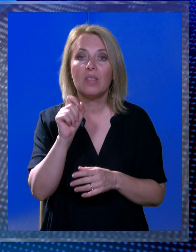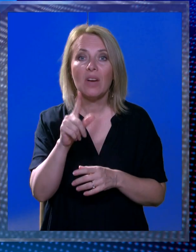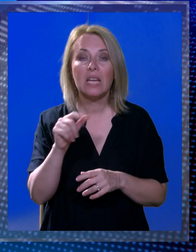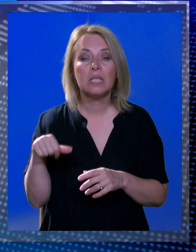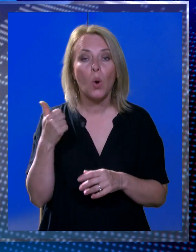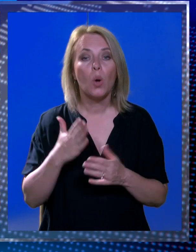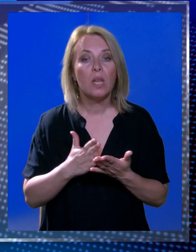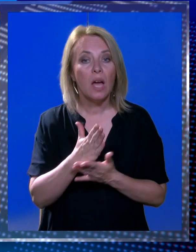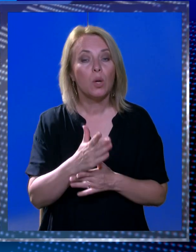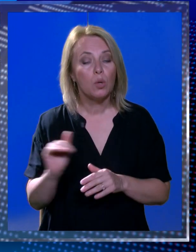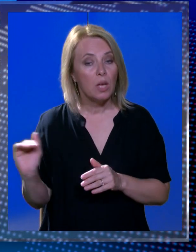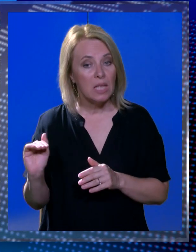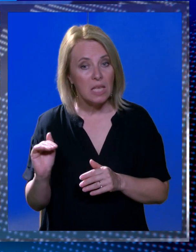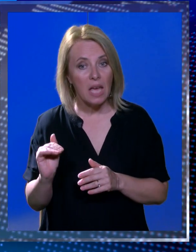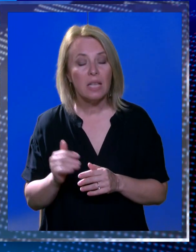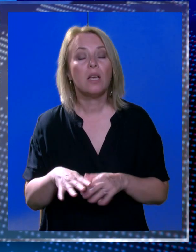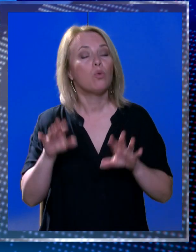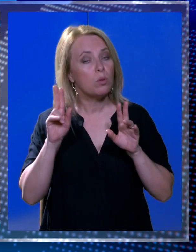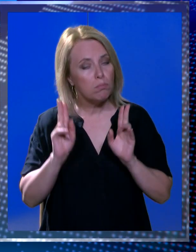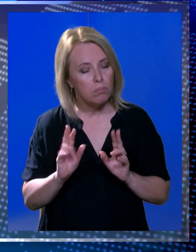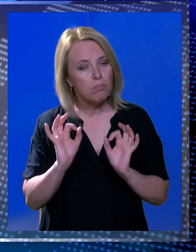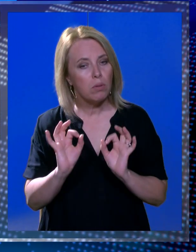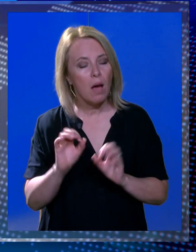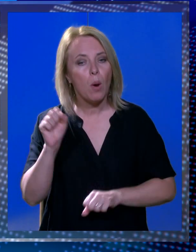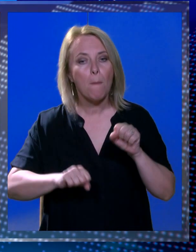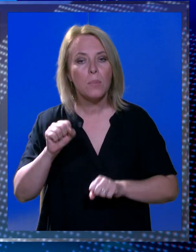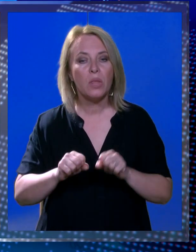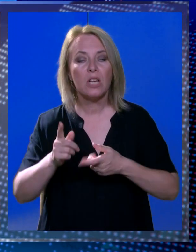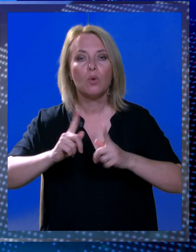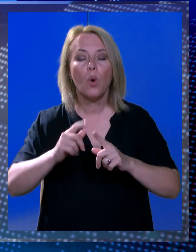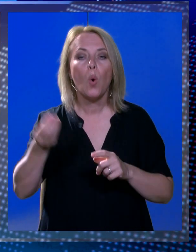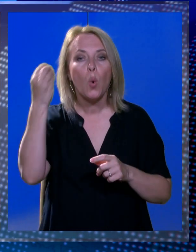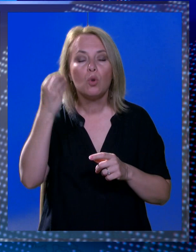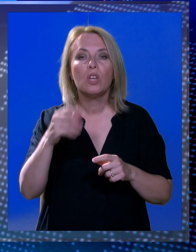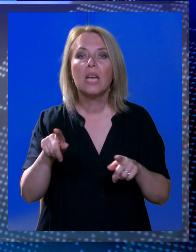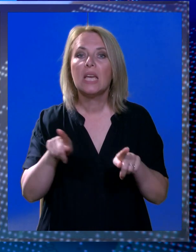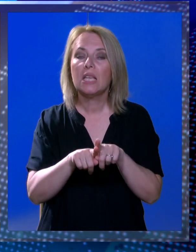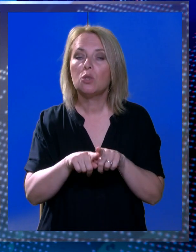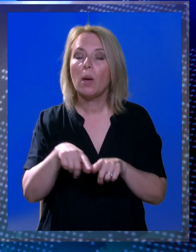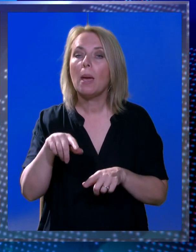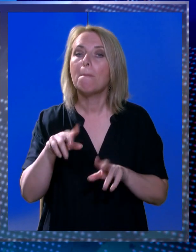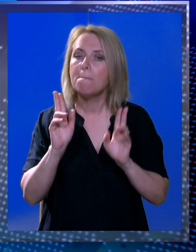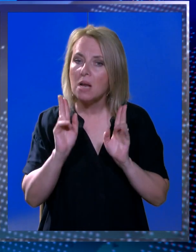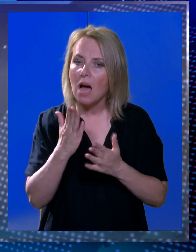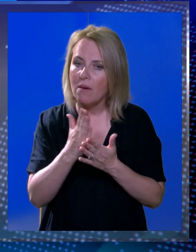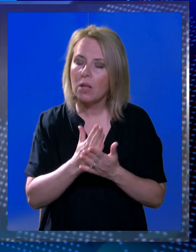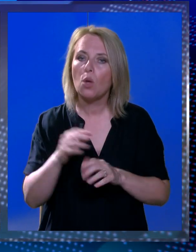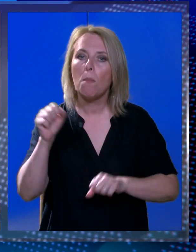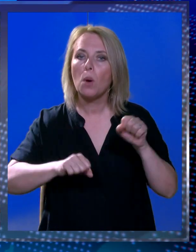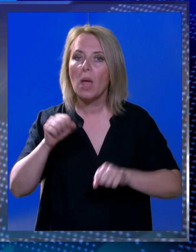već 12 godina kroz koju djeca uz pravilno ponašanje u prometu uče i pravilno ponašanje u vozilu.